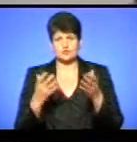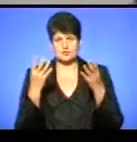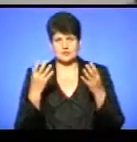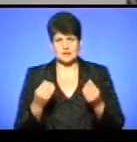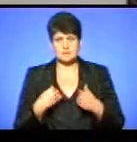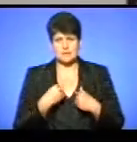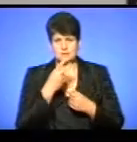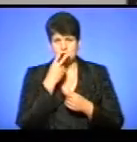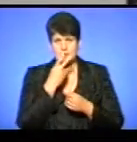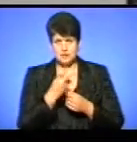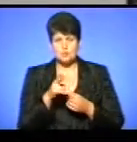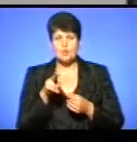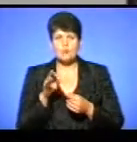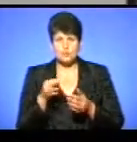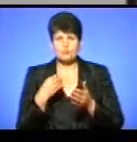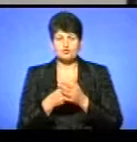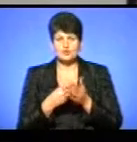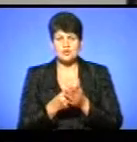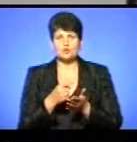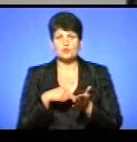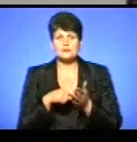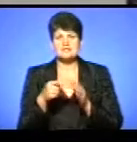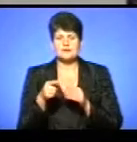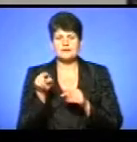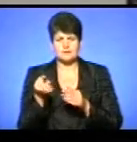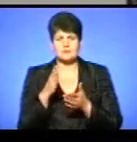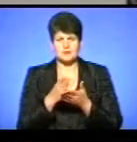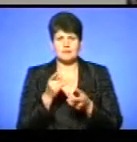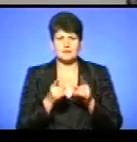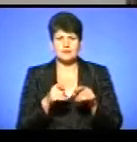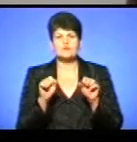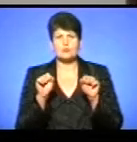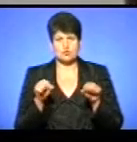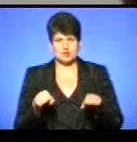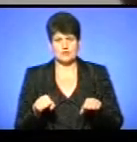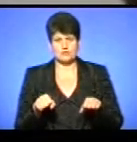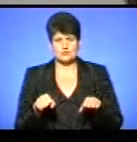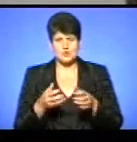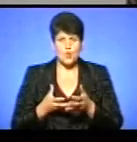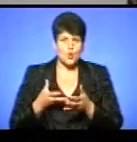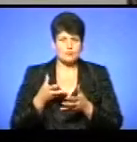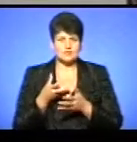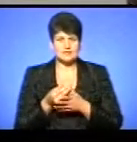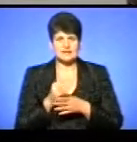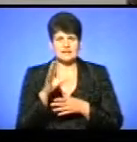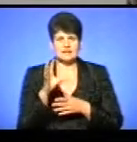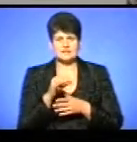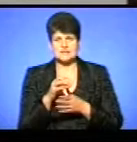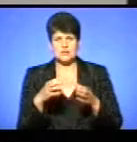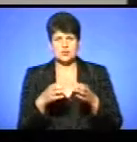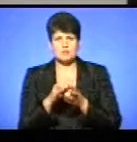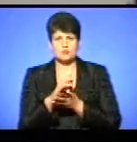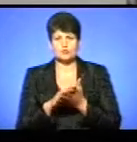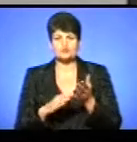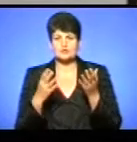Ми бачимо по бюджету міста Тернополя, там є насправді можливості оплатити за всі групи продовженого дня.